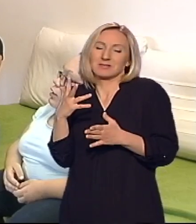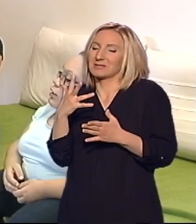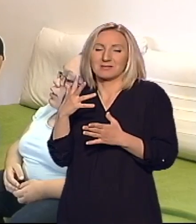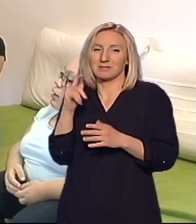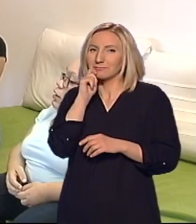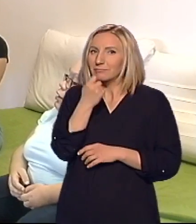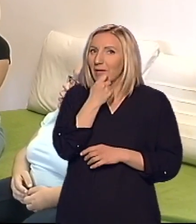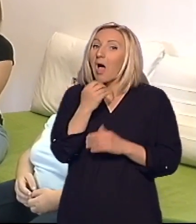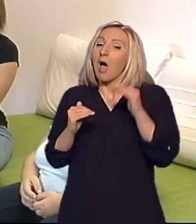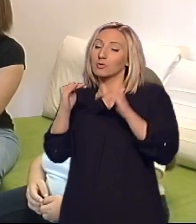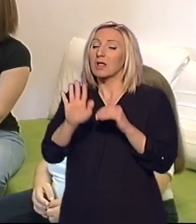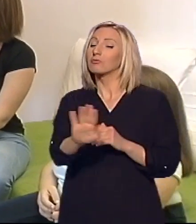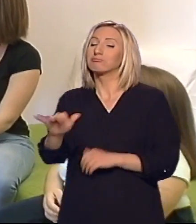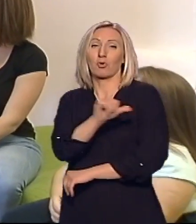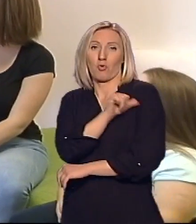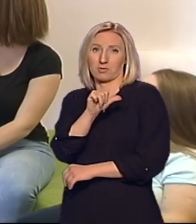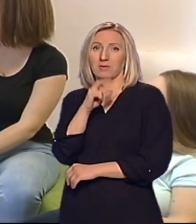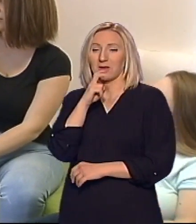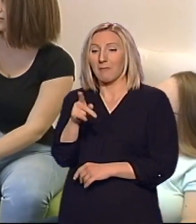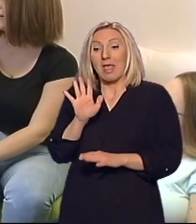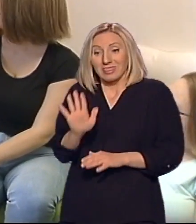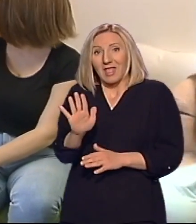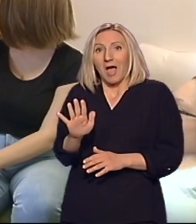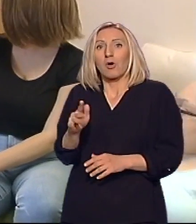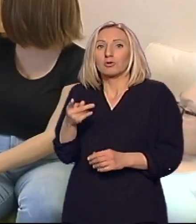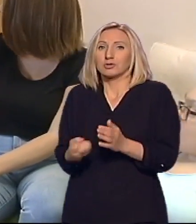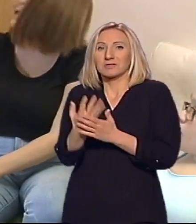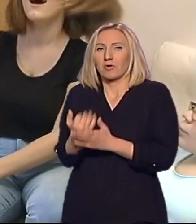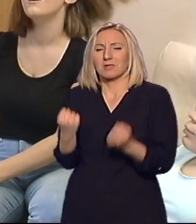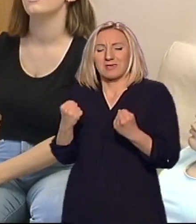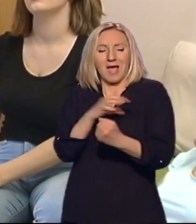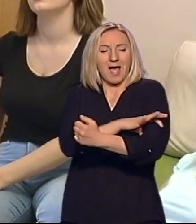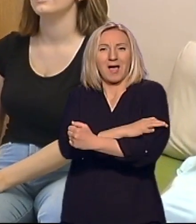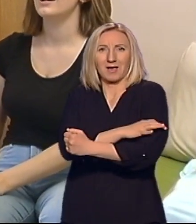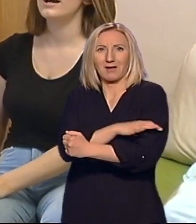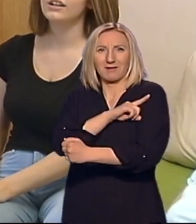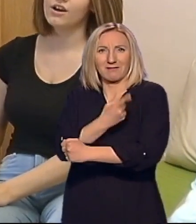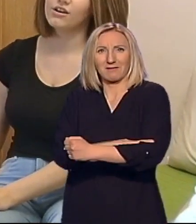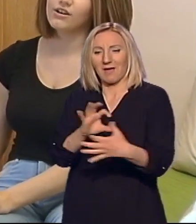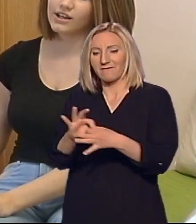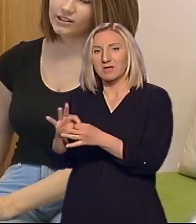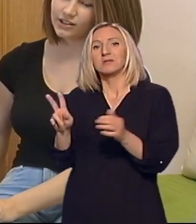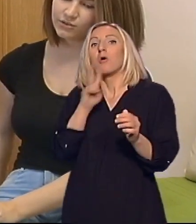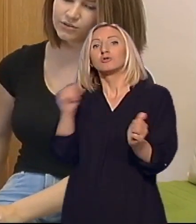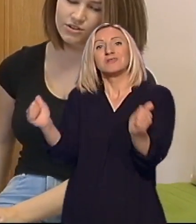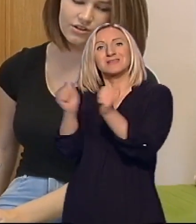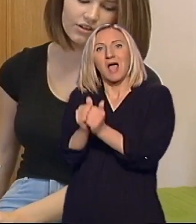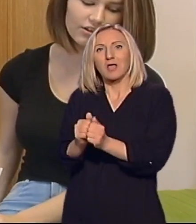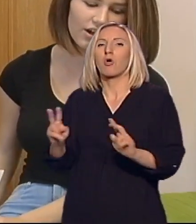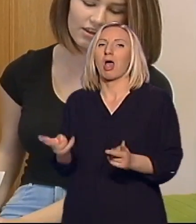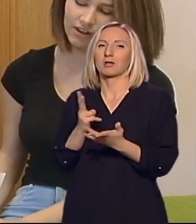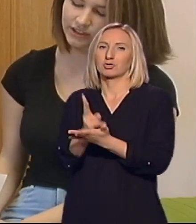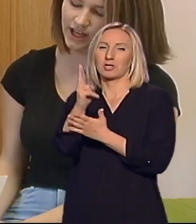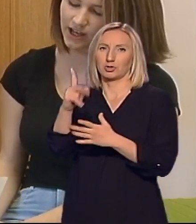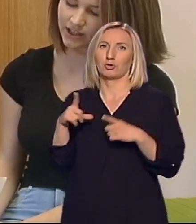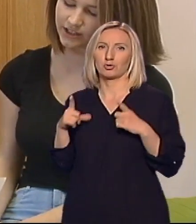godinama. Na taj način stvorit ćete jako vezu između dece koje će lakše zajednički kuračiti kroz život. dušo